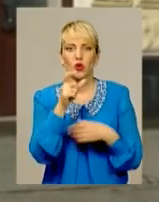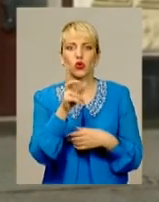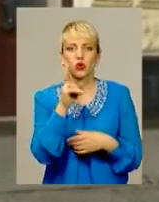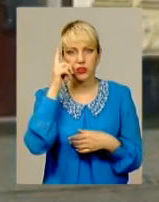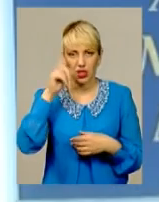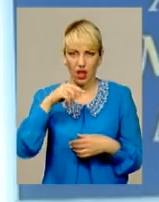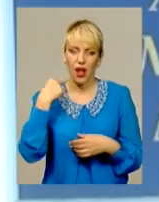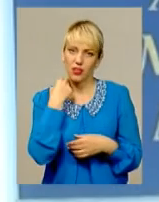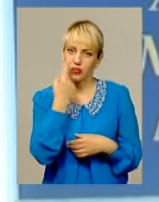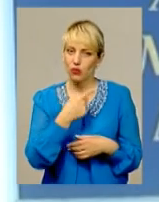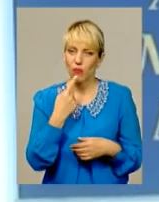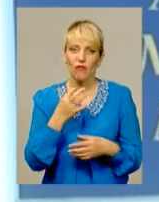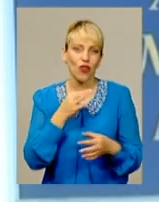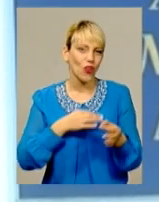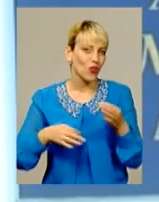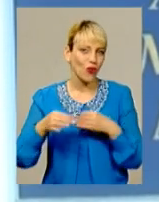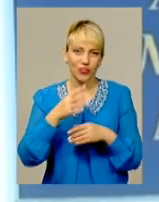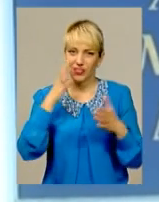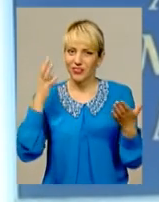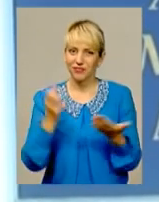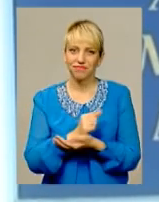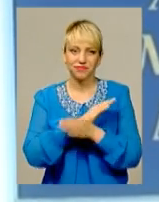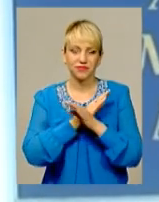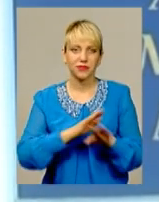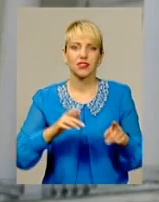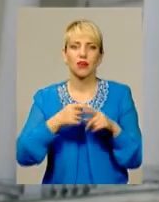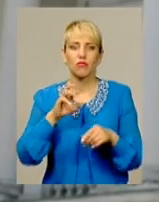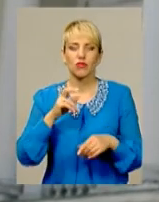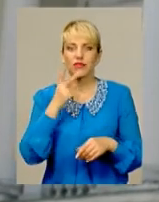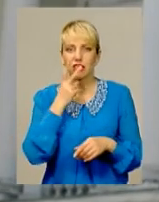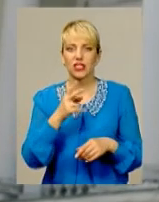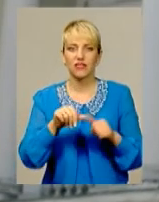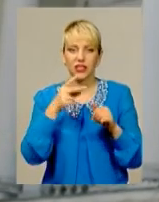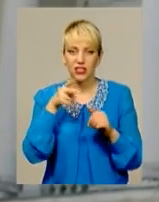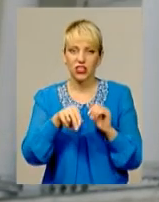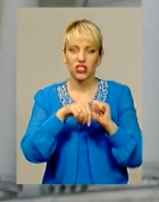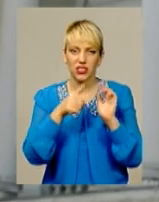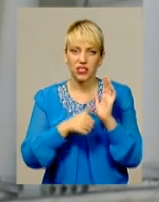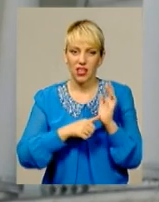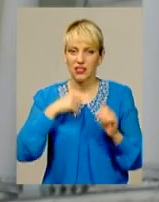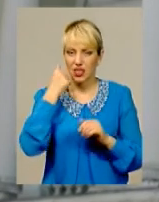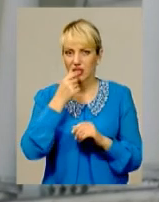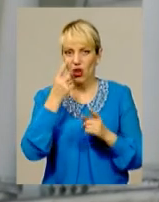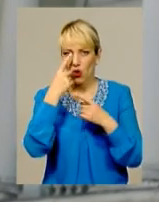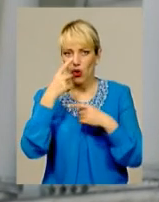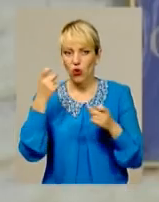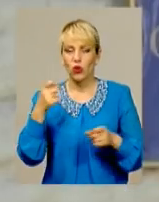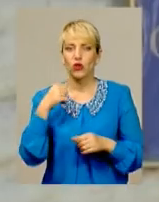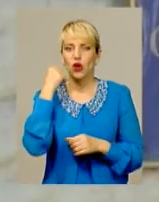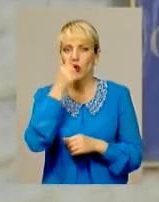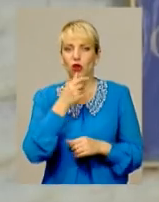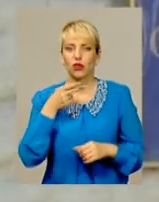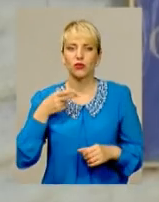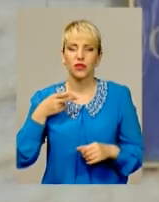знає англійську. Та діалог знову не заладився. Зважаючи на те, що 2016 рік оголошено роком англійської мови, чи не було б